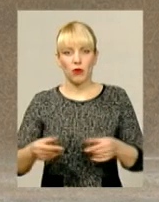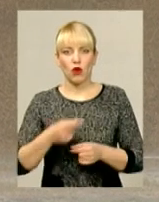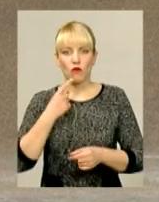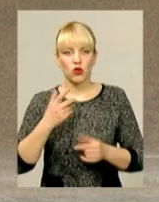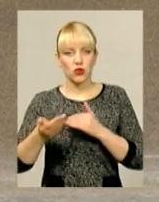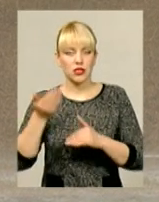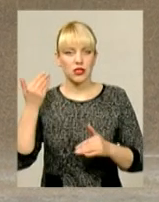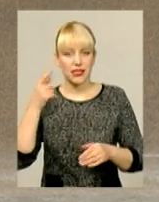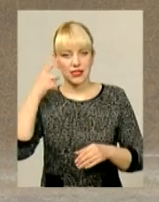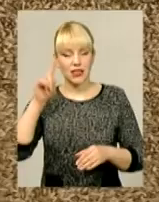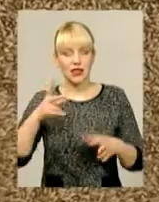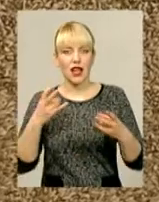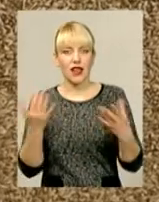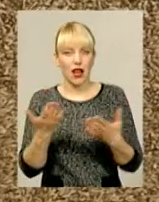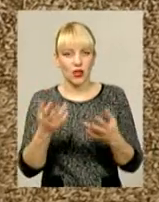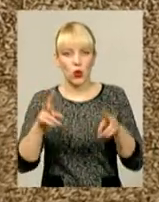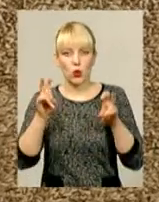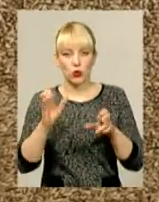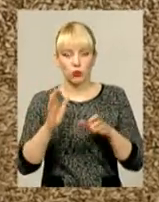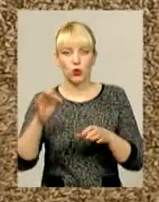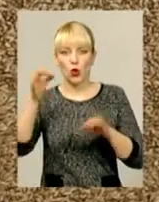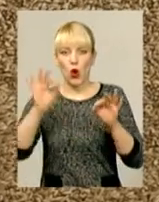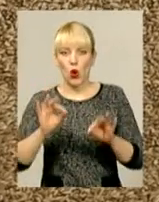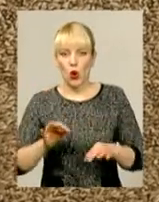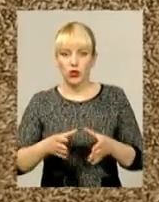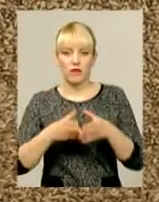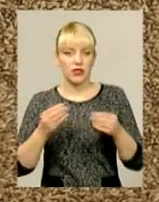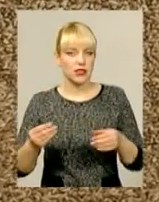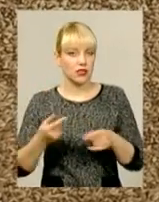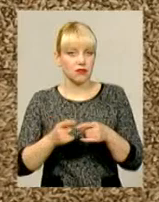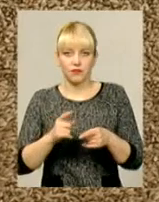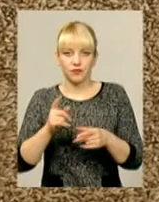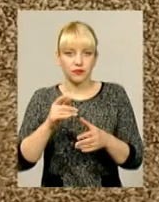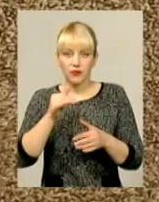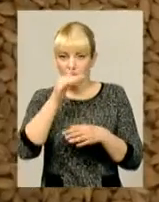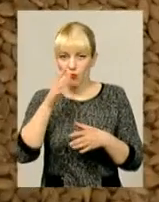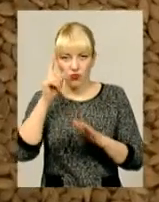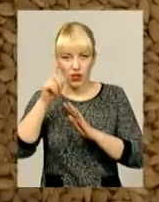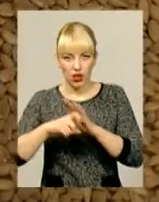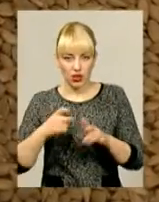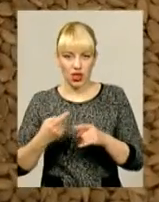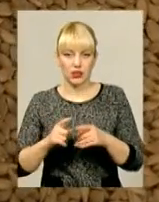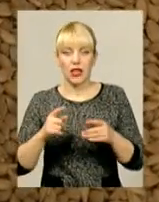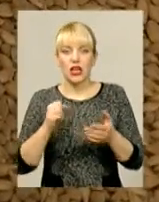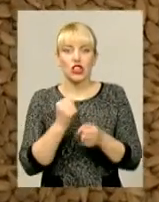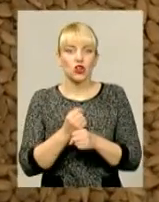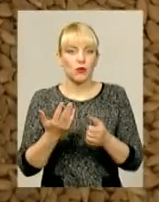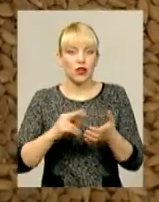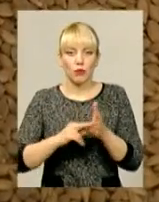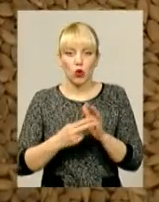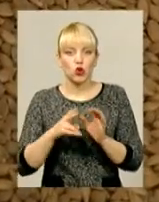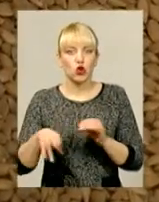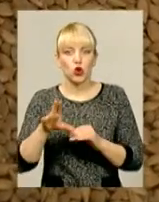заздалегідь знати, на які саме культури восени буде попит, навесні ніяк не вгадаєш. Як і неможливо зробити, бодай, якісь прогнози щодо